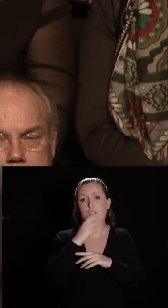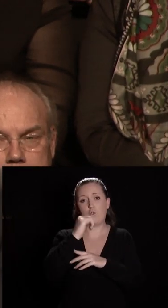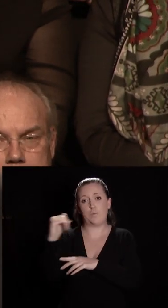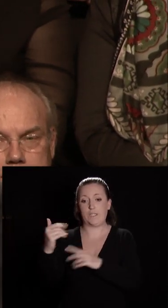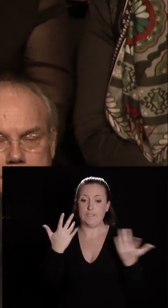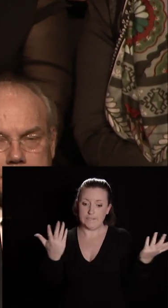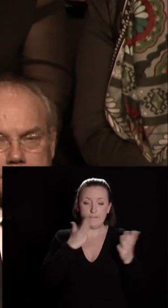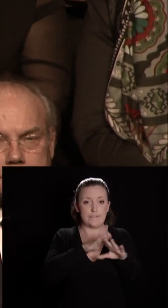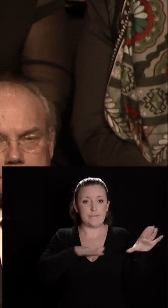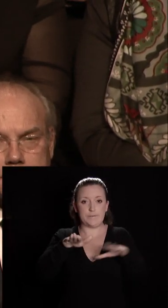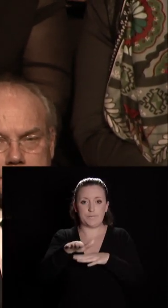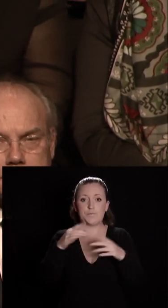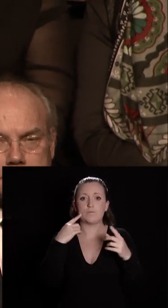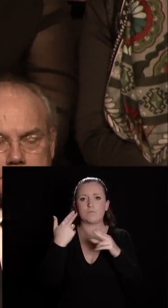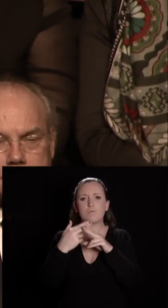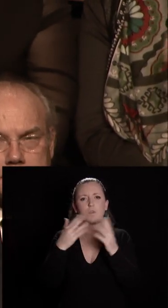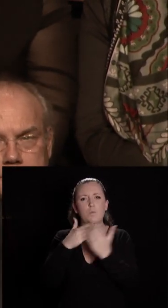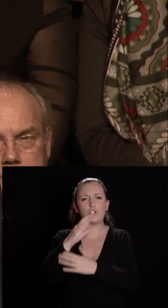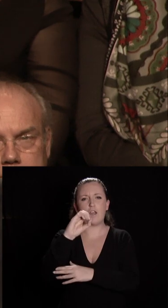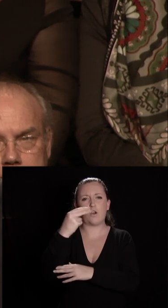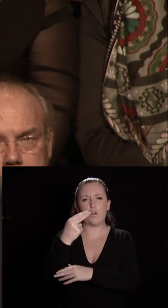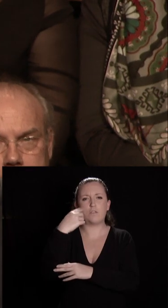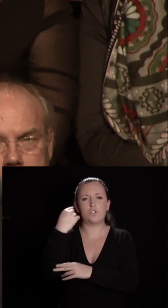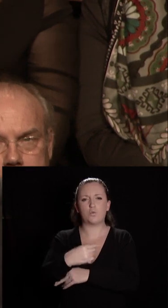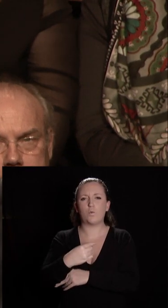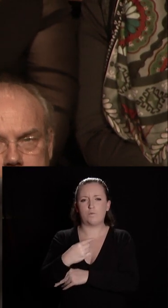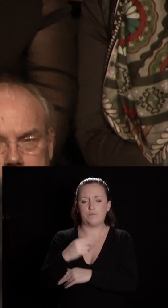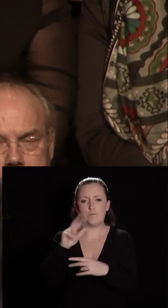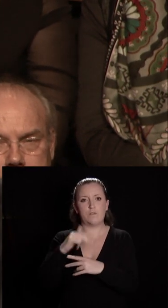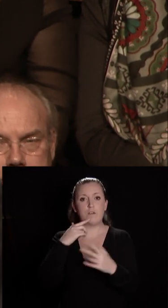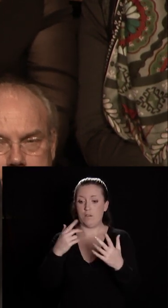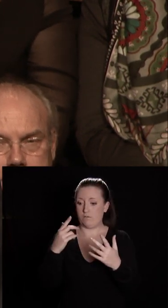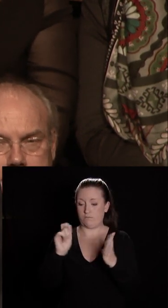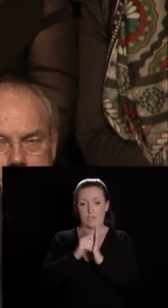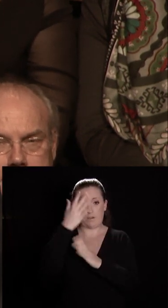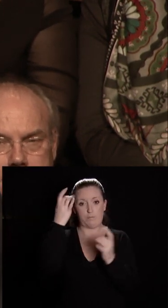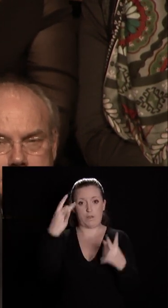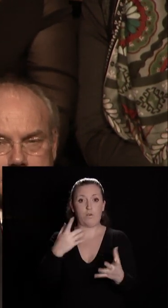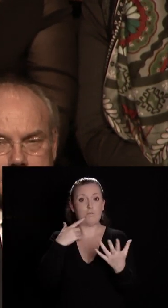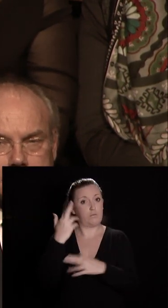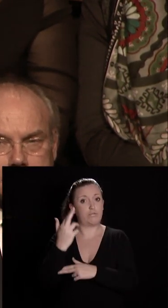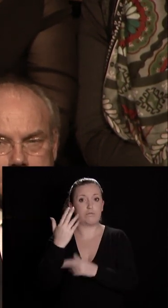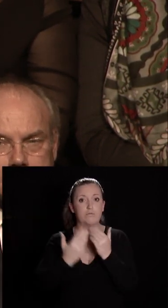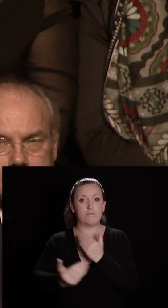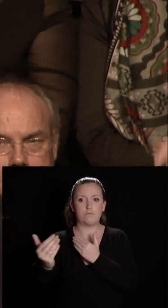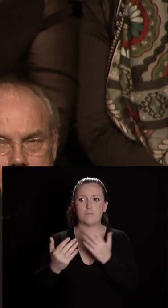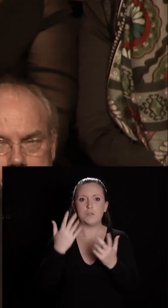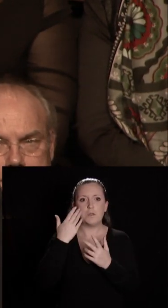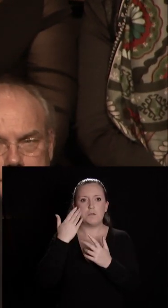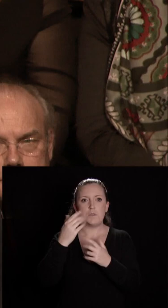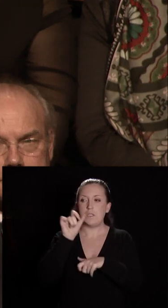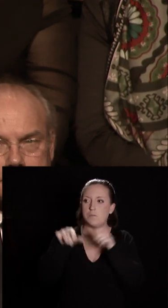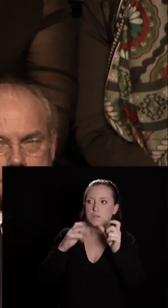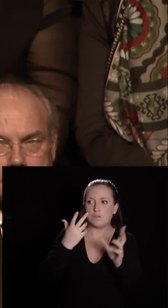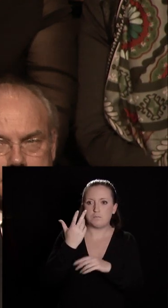autre registre, le projet On-Dijon, qui sera opérationnel dès ce printemps. Pour comprendre ceux qui ne l'ont pas encore tout à fait